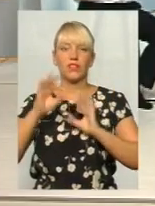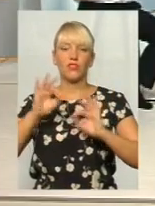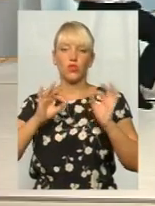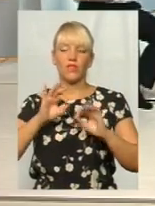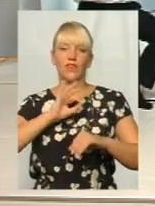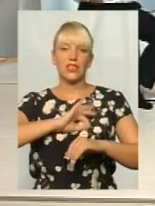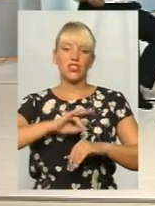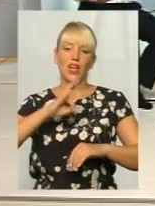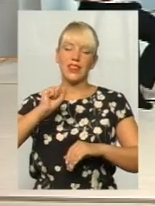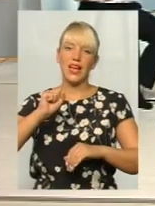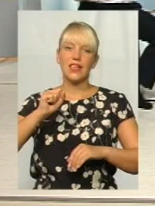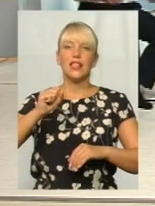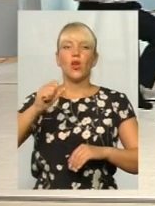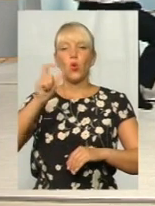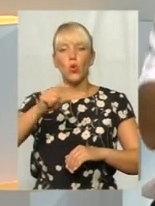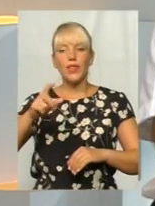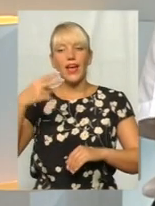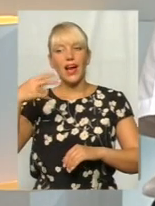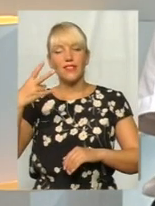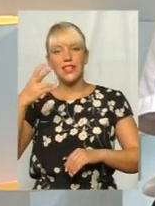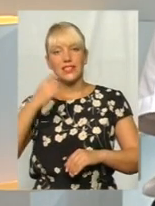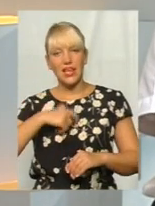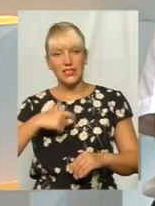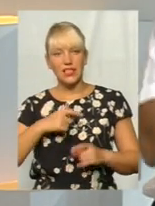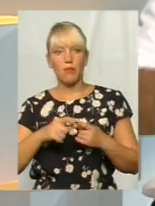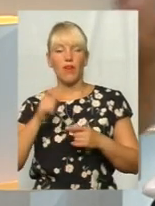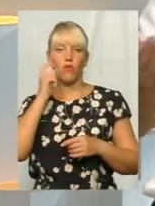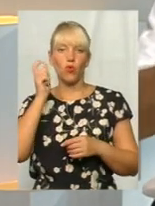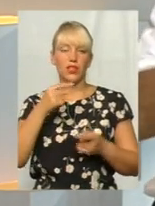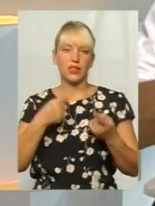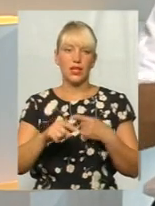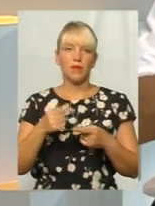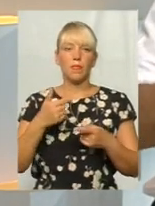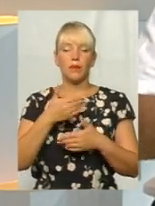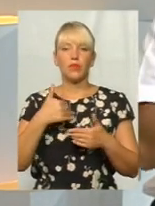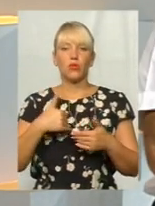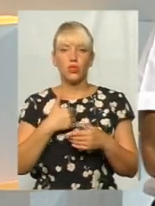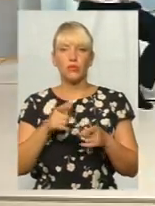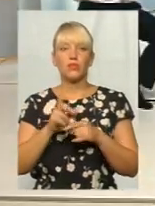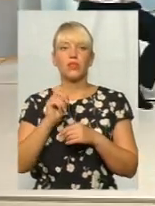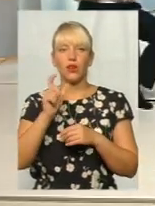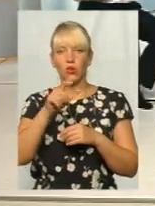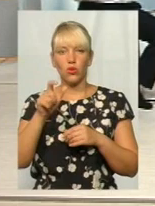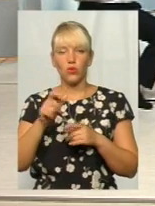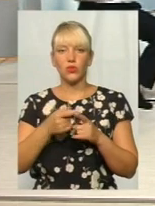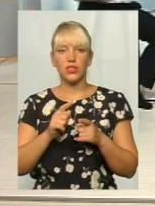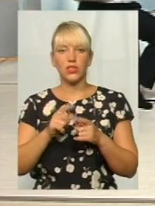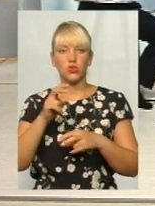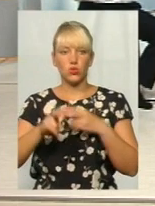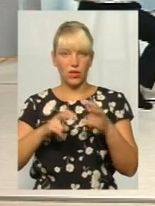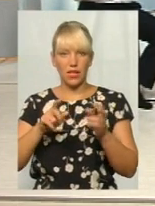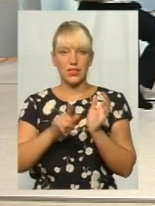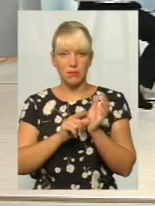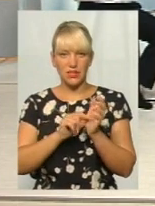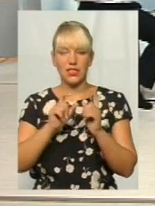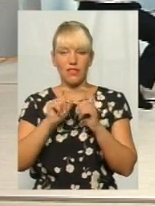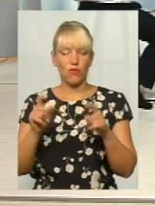20% на себе, то в Україні все навпаки. Ми хочемо ще такі пенсійні фонди мати, щоб потім шукати так, люди в банки позаносили. Тому на